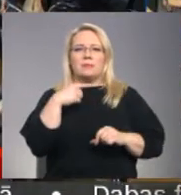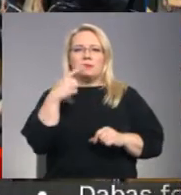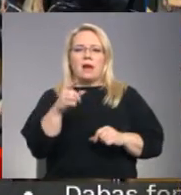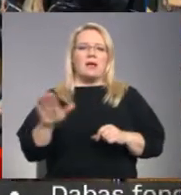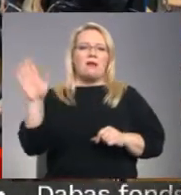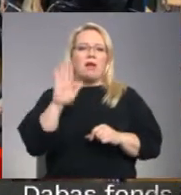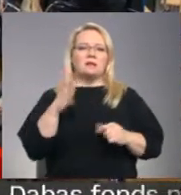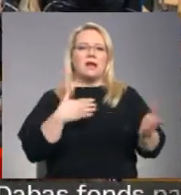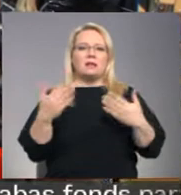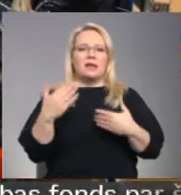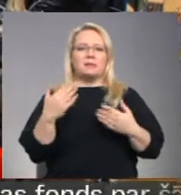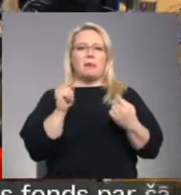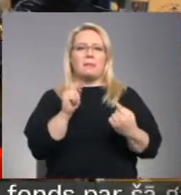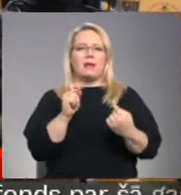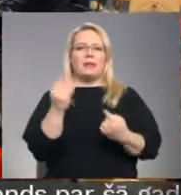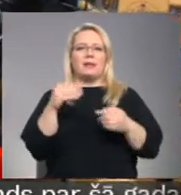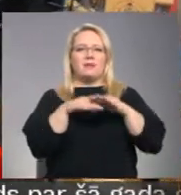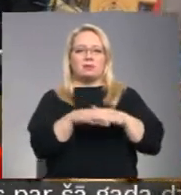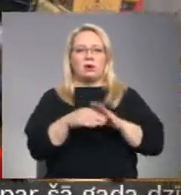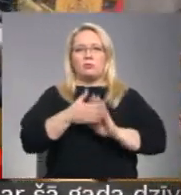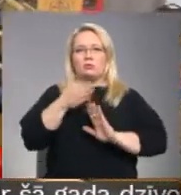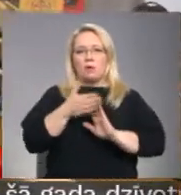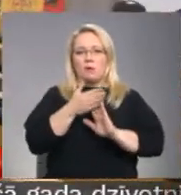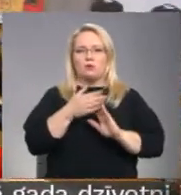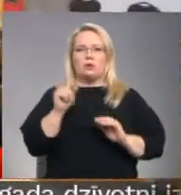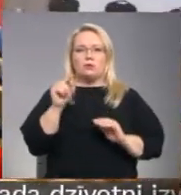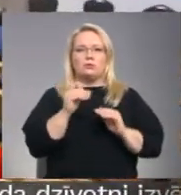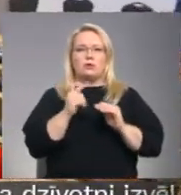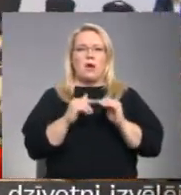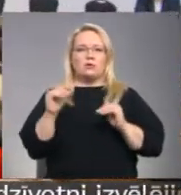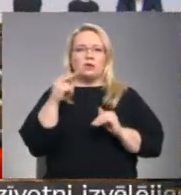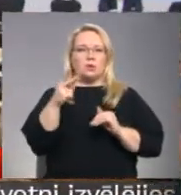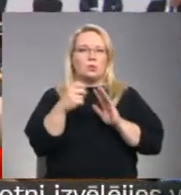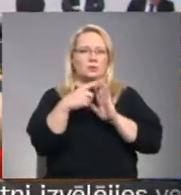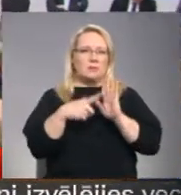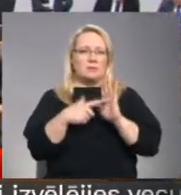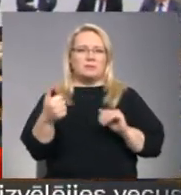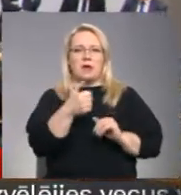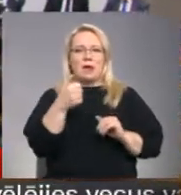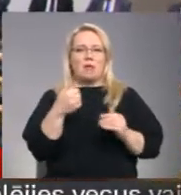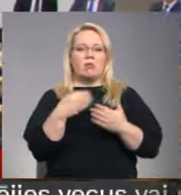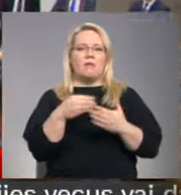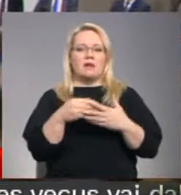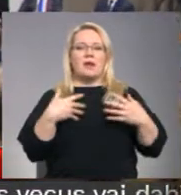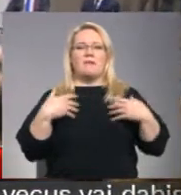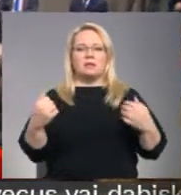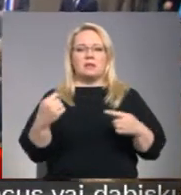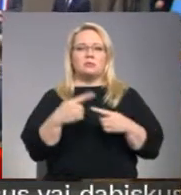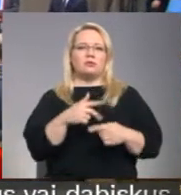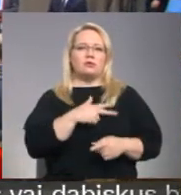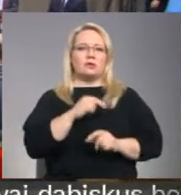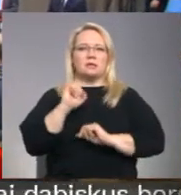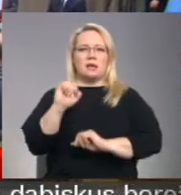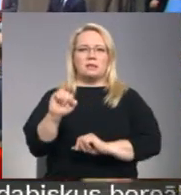attieksme pret investoriem pērni ir uzlabojusies. Mazliet augstāk nekā 2017. gadā novērtēta veselības un sociālās